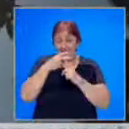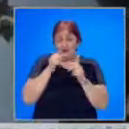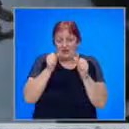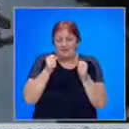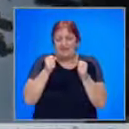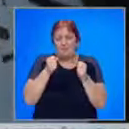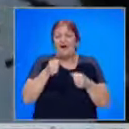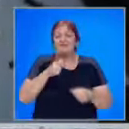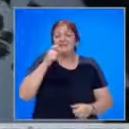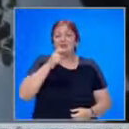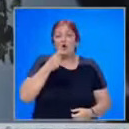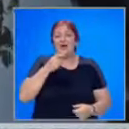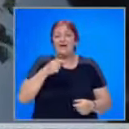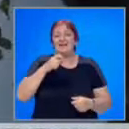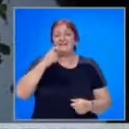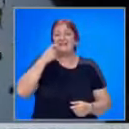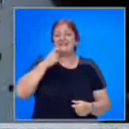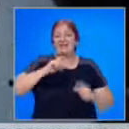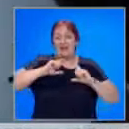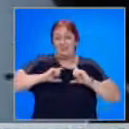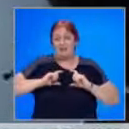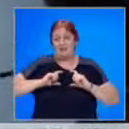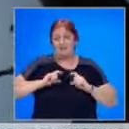стиска палци на Стойка за златния медал.